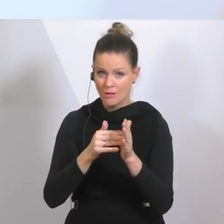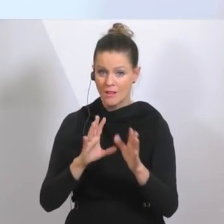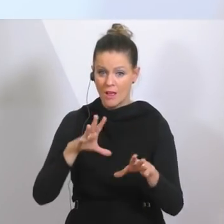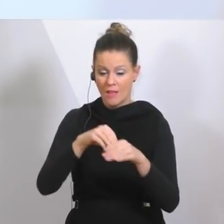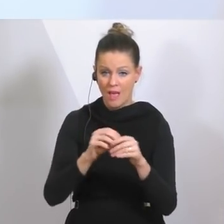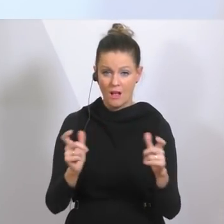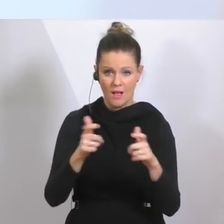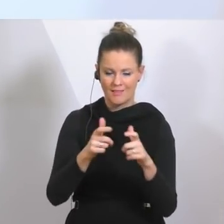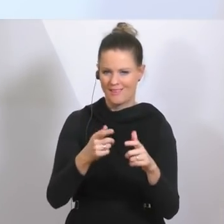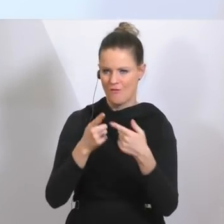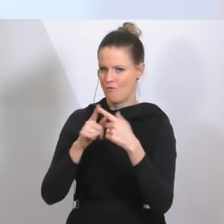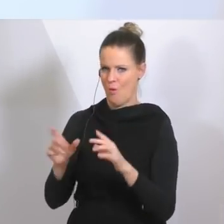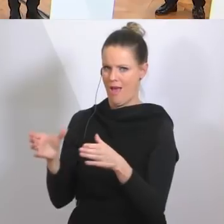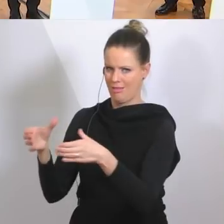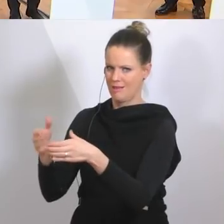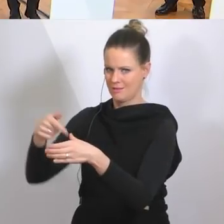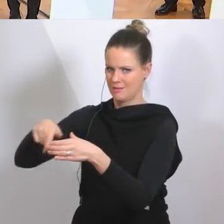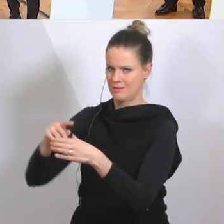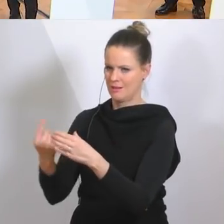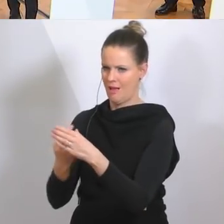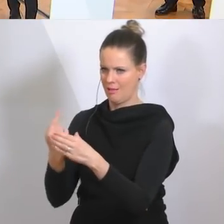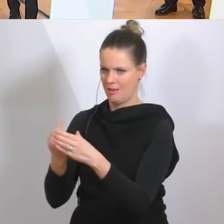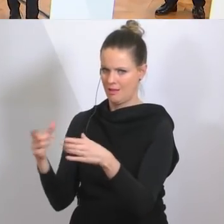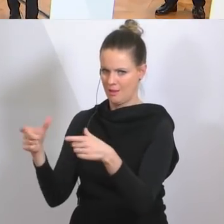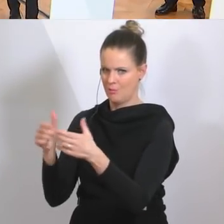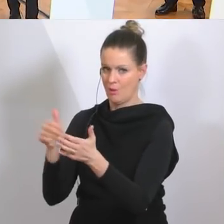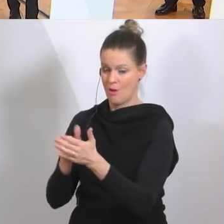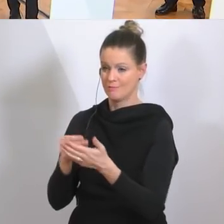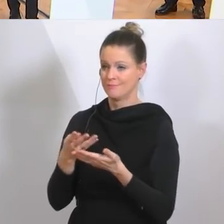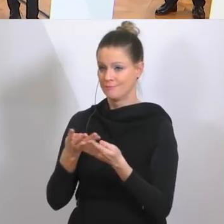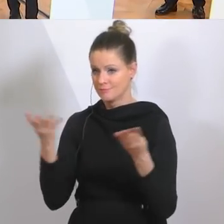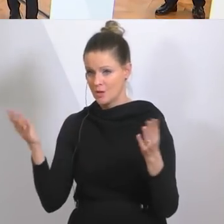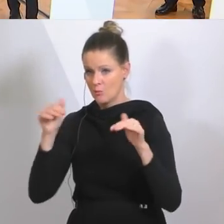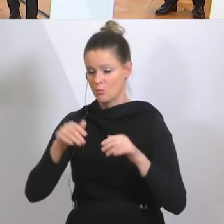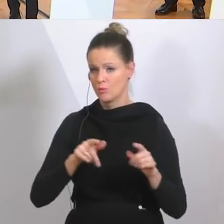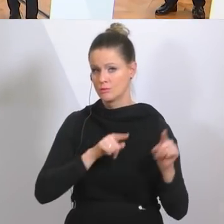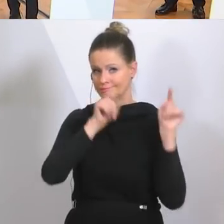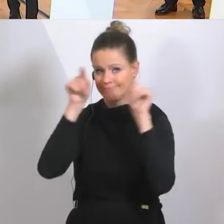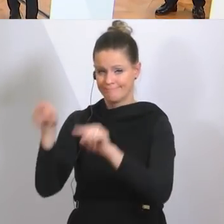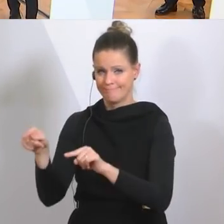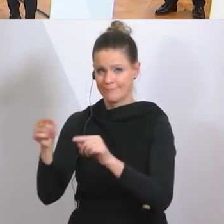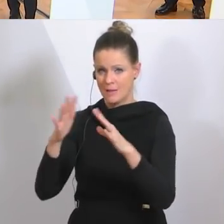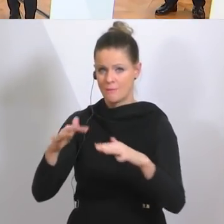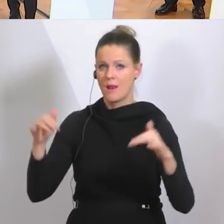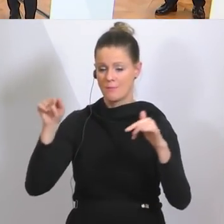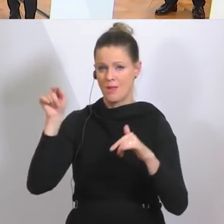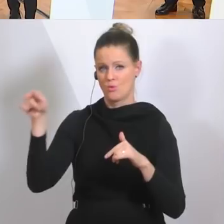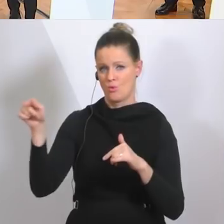Vielen Dank. Wir sind jetzt am Schluss, weil die Damen und Herren der Bundesregierung müssen ins Parlament ihren Verpflichtungen nachkommen